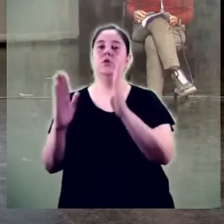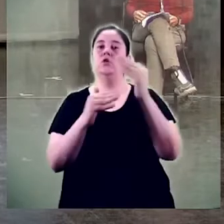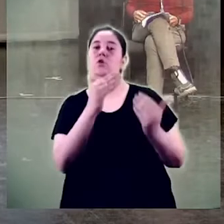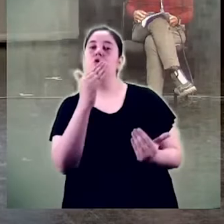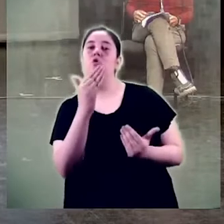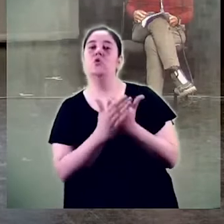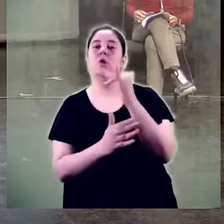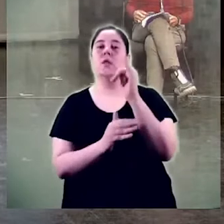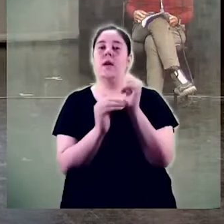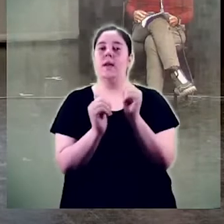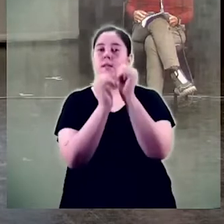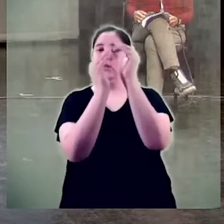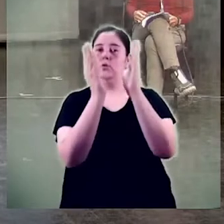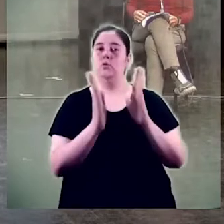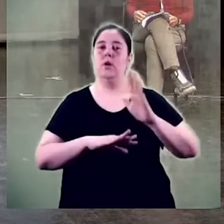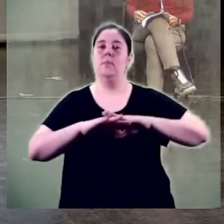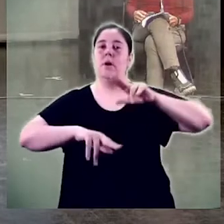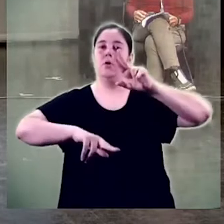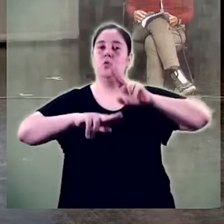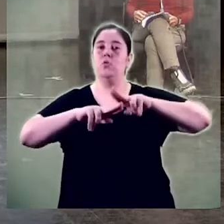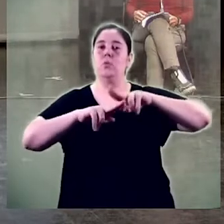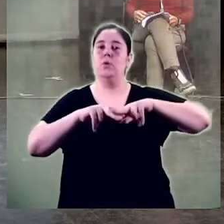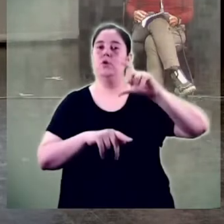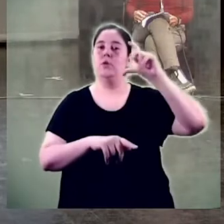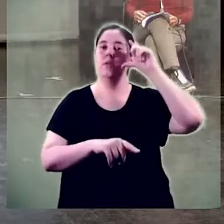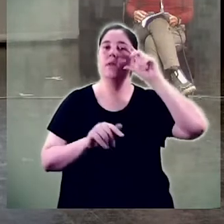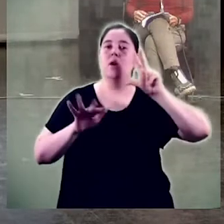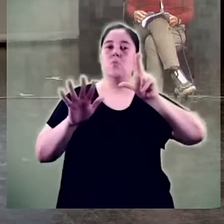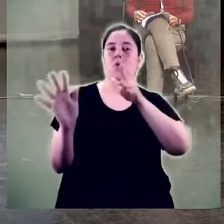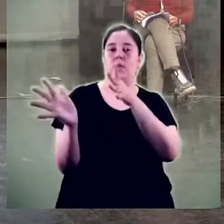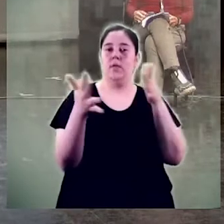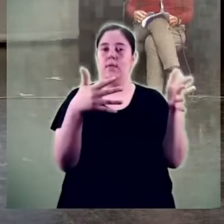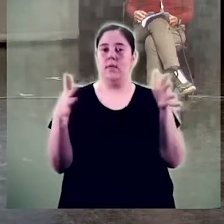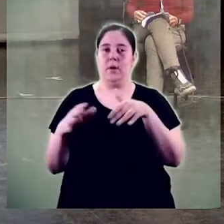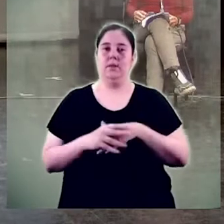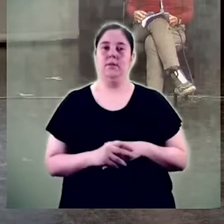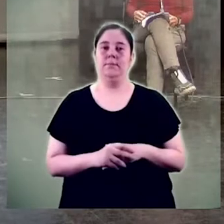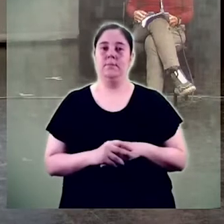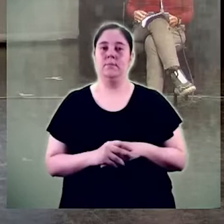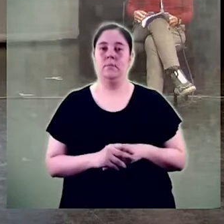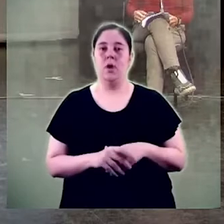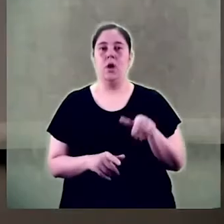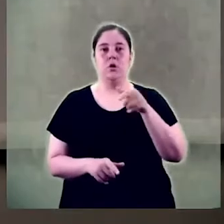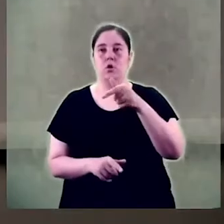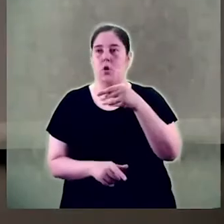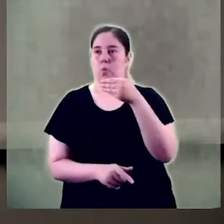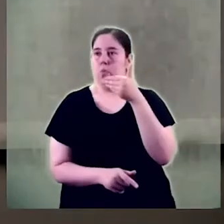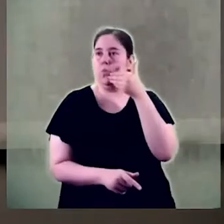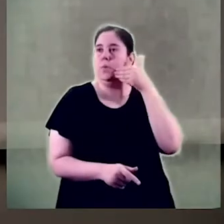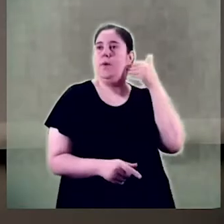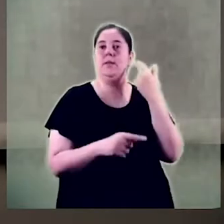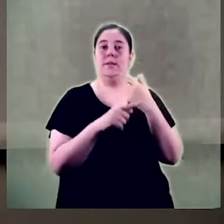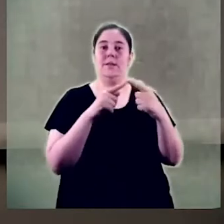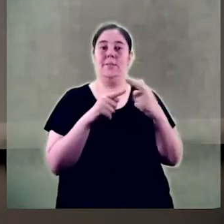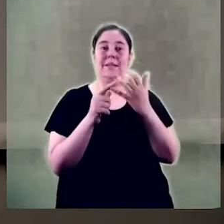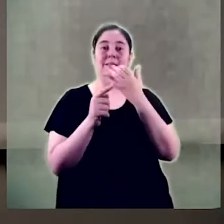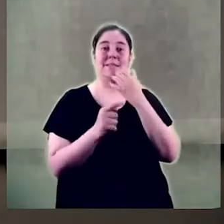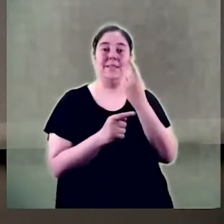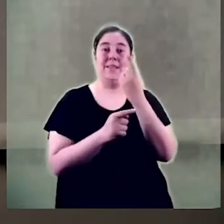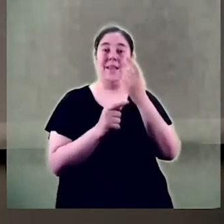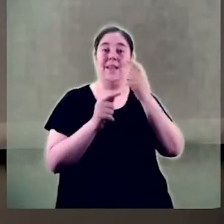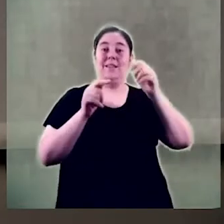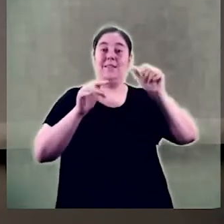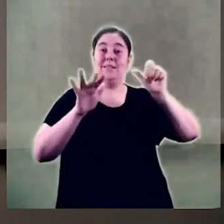del 8 de març. És un privilegi perquè 16 edicions mostren el grau d